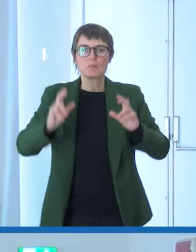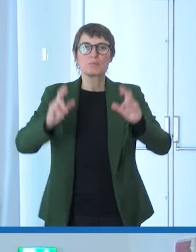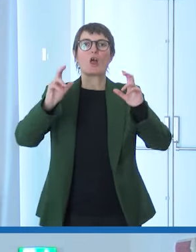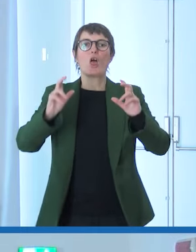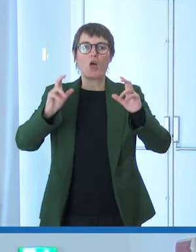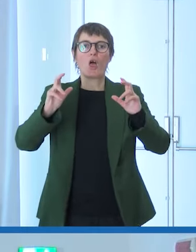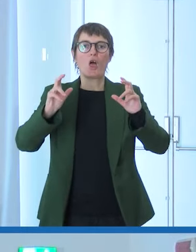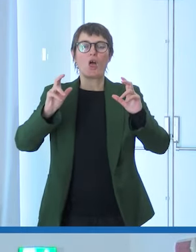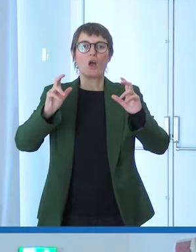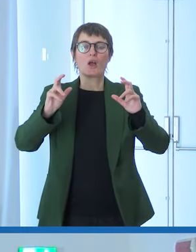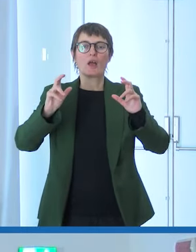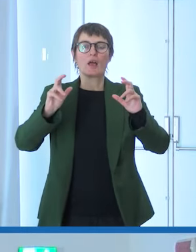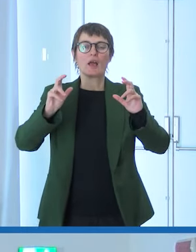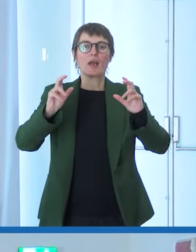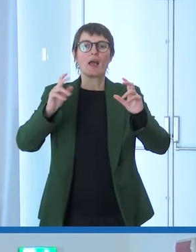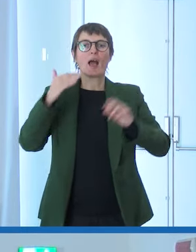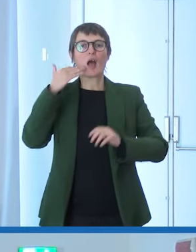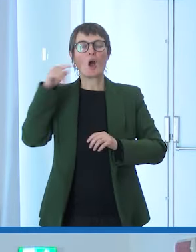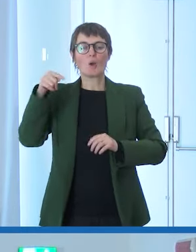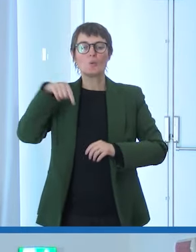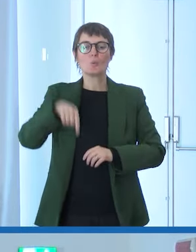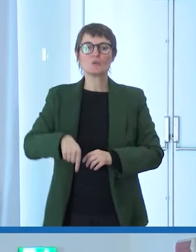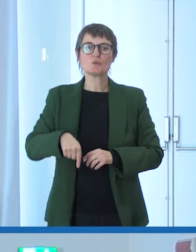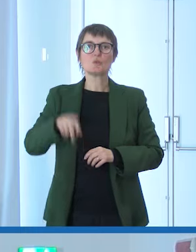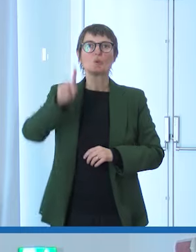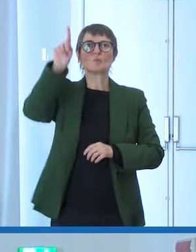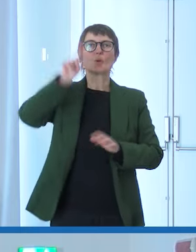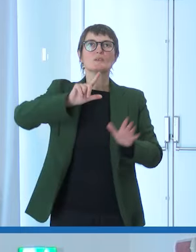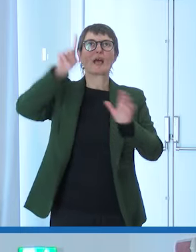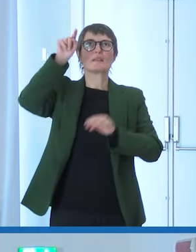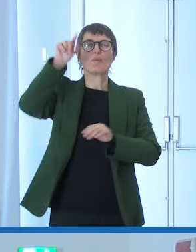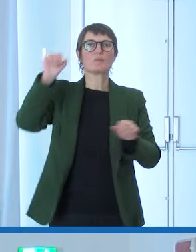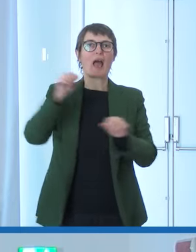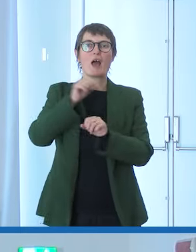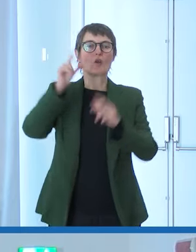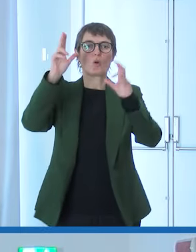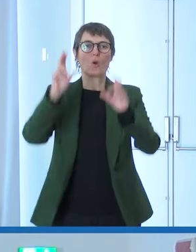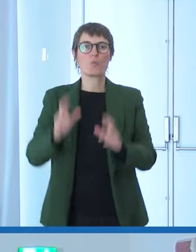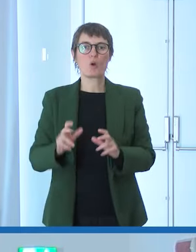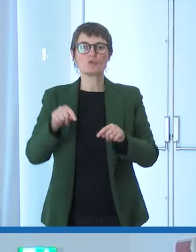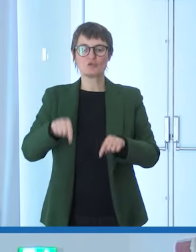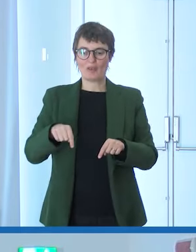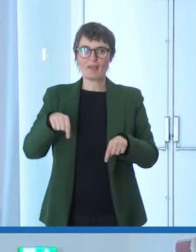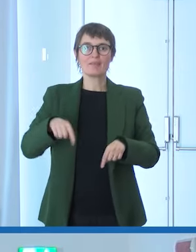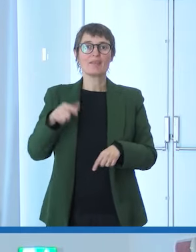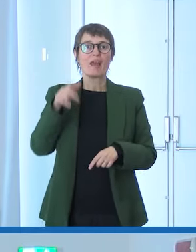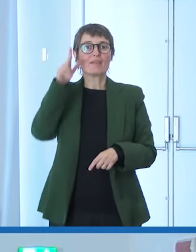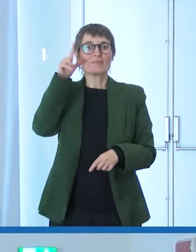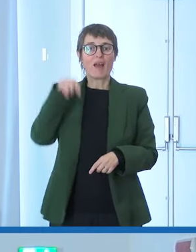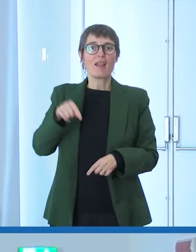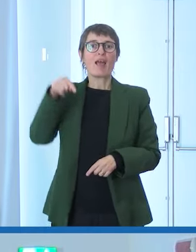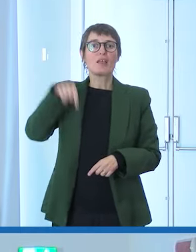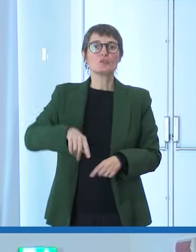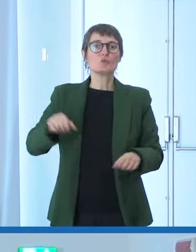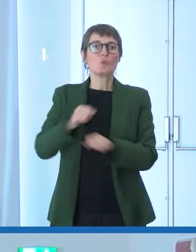salire e quindi a volte quello che può sembrare una cosa diciamo banale alla rottura di un ascensore ti costringe a fare quante